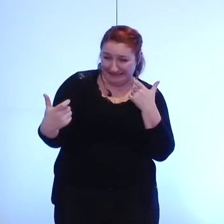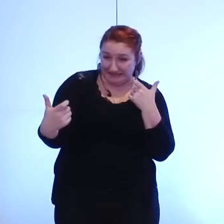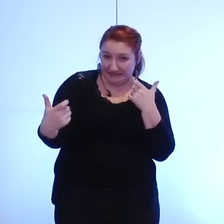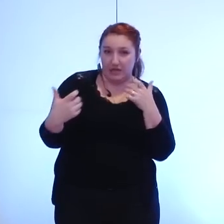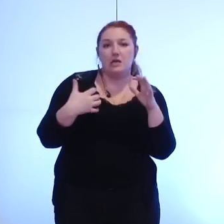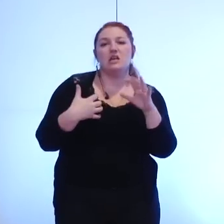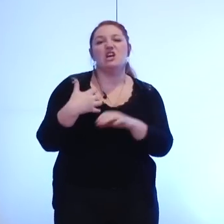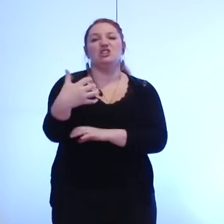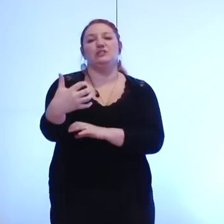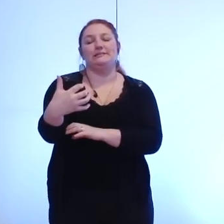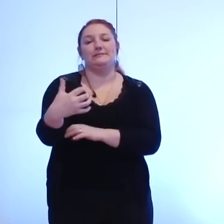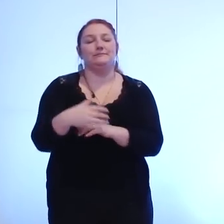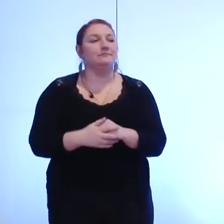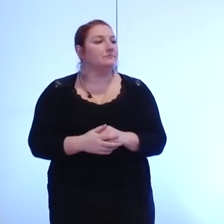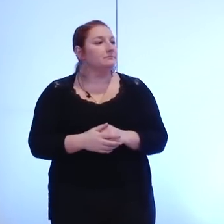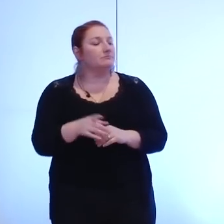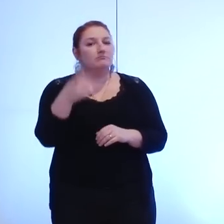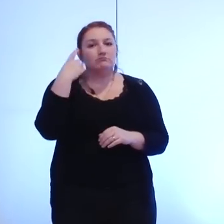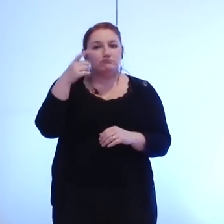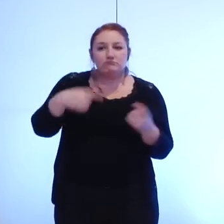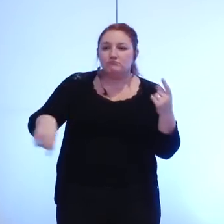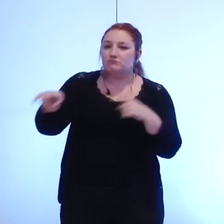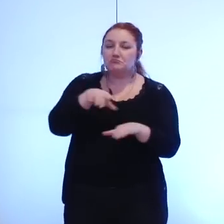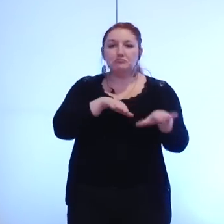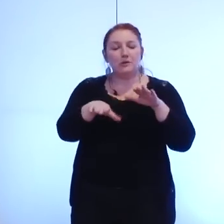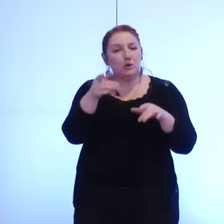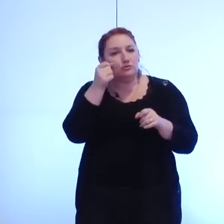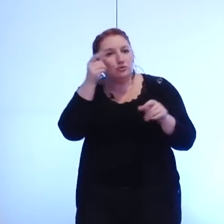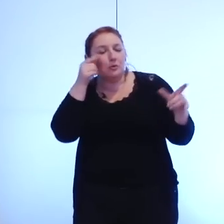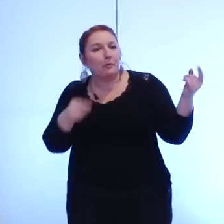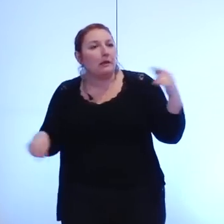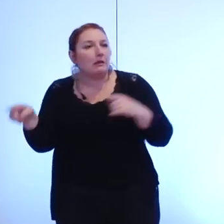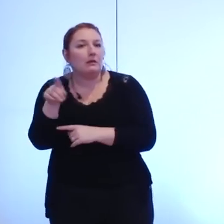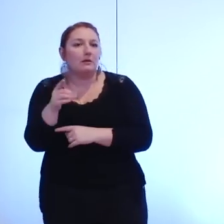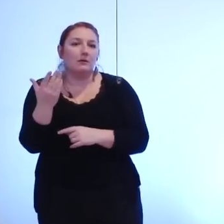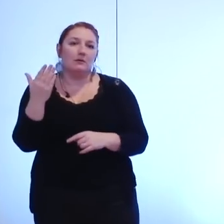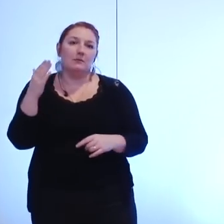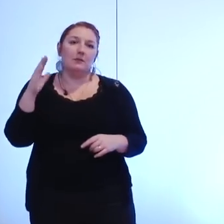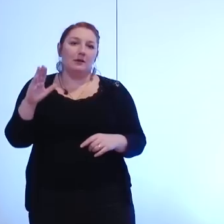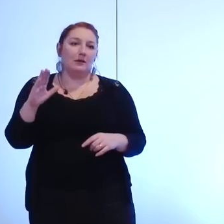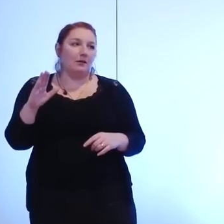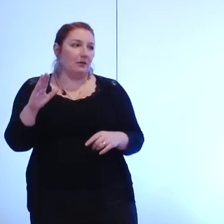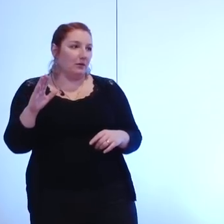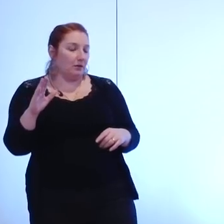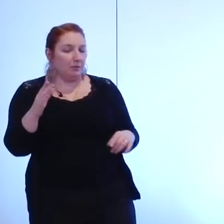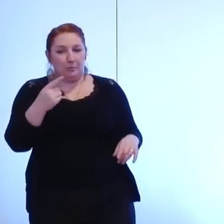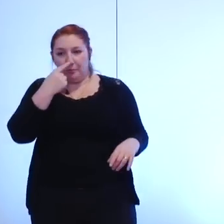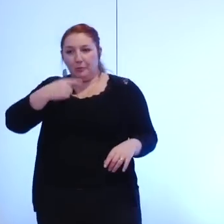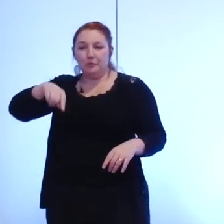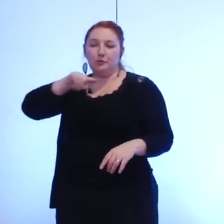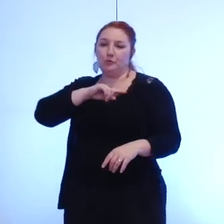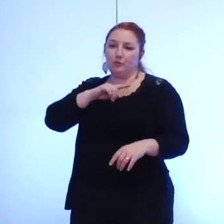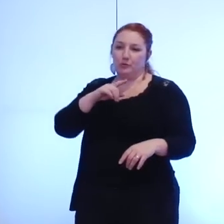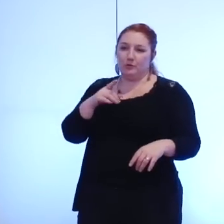étaient surpris de notre méthode mais nous considérons pour notre part que l'intercommunalité